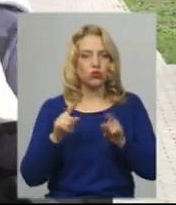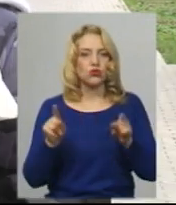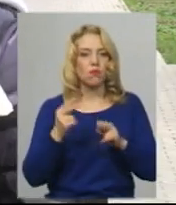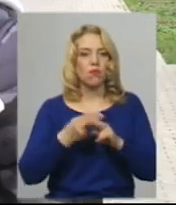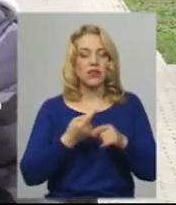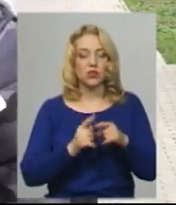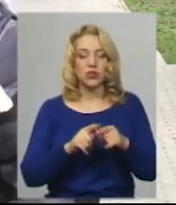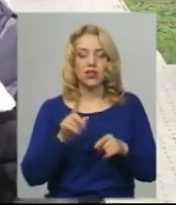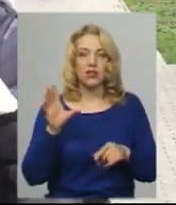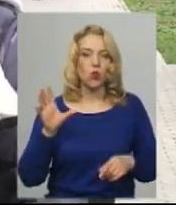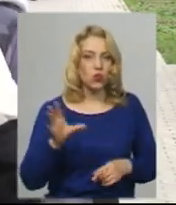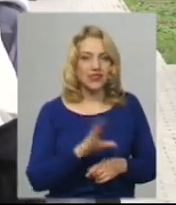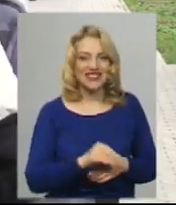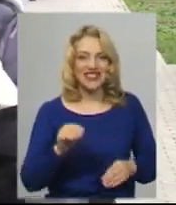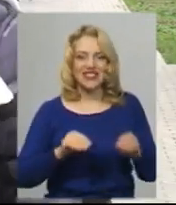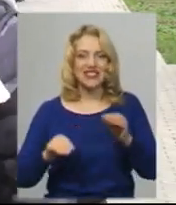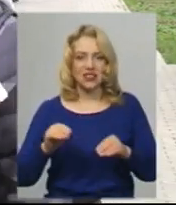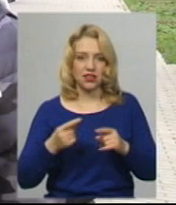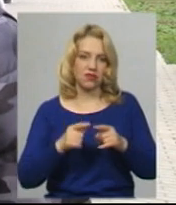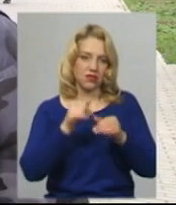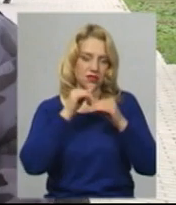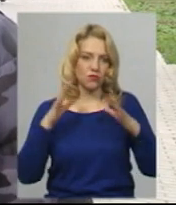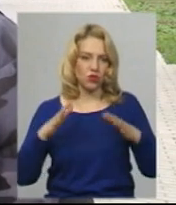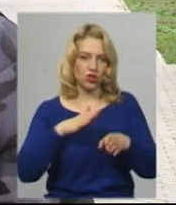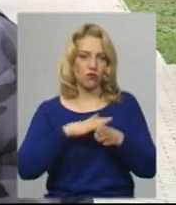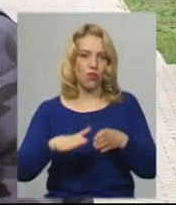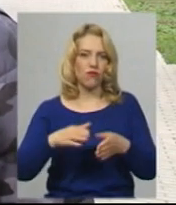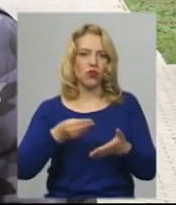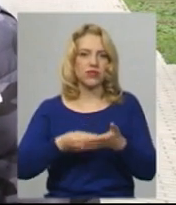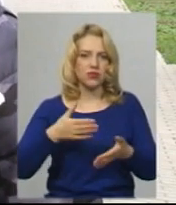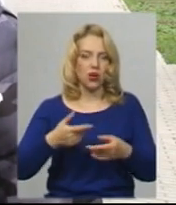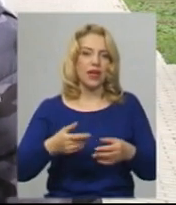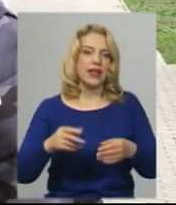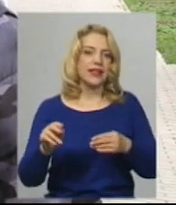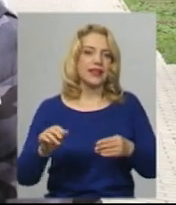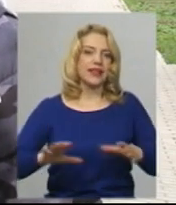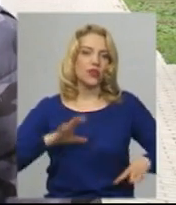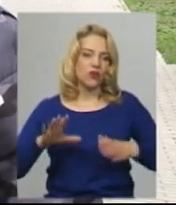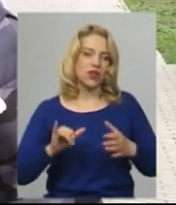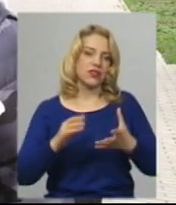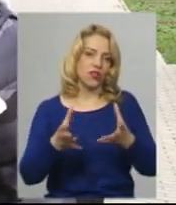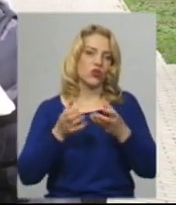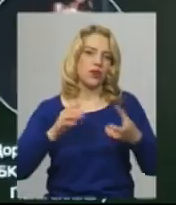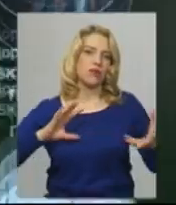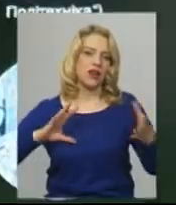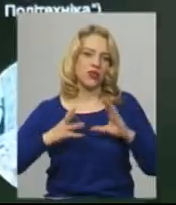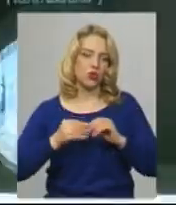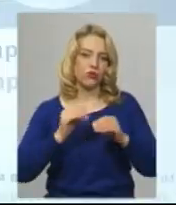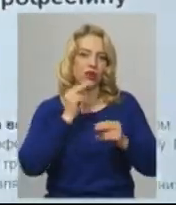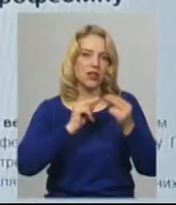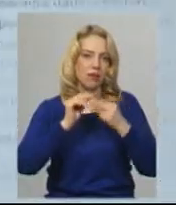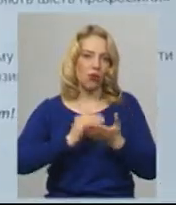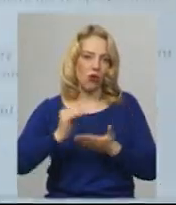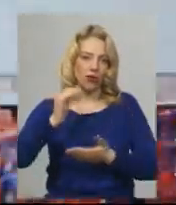всіх складників ти не зможеш повноцінно тренуватися і, відповідно, отримувати результат, прогресувати. Для